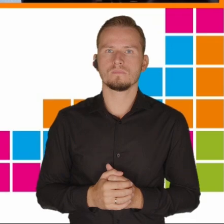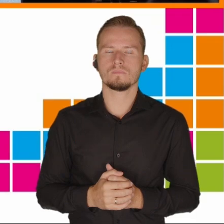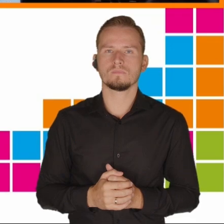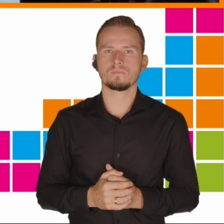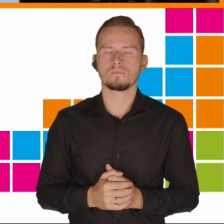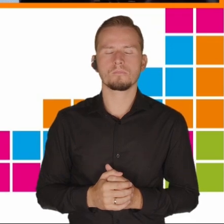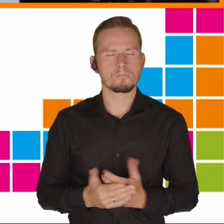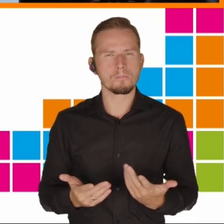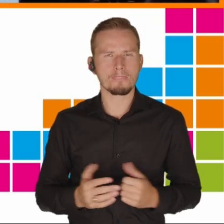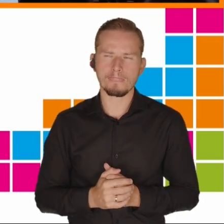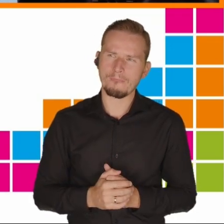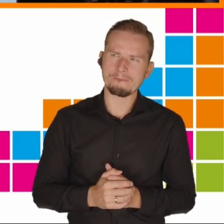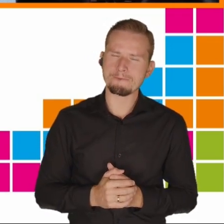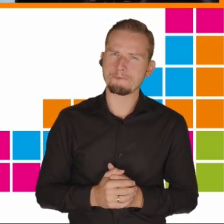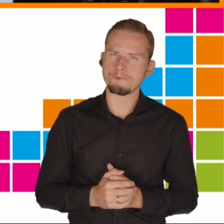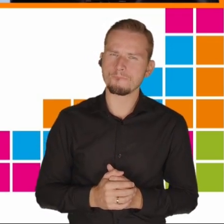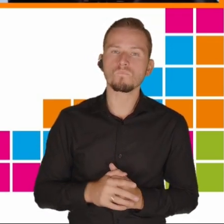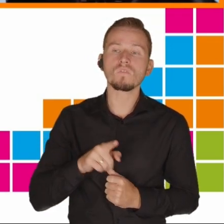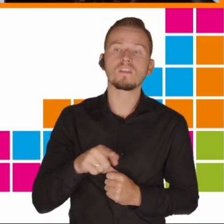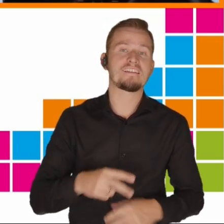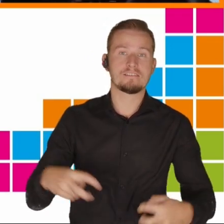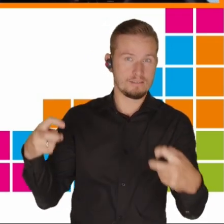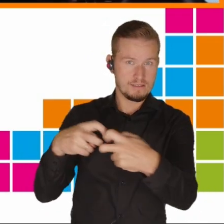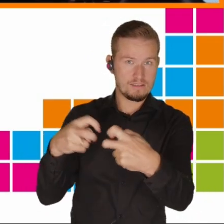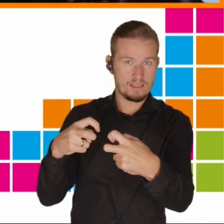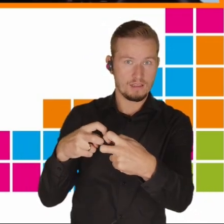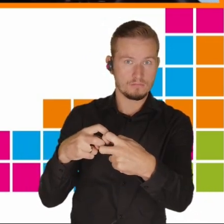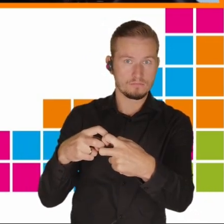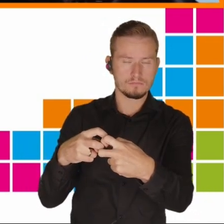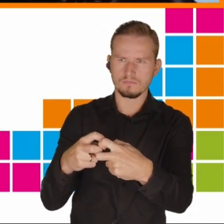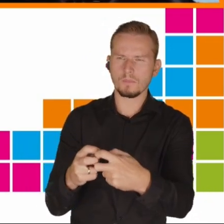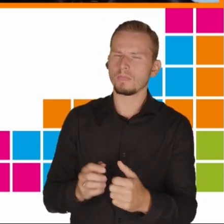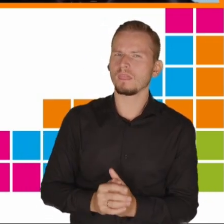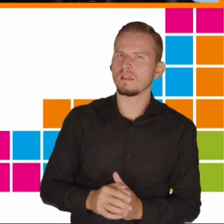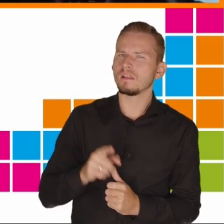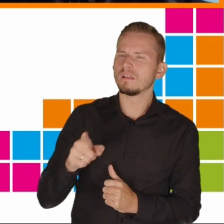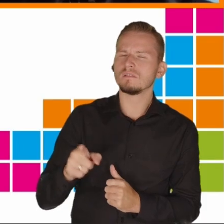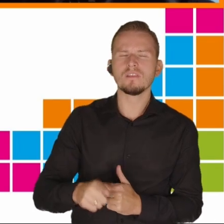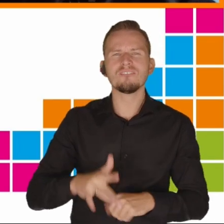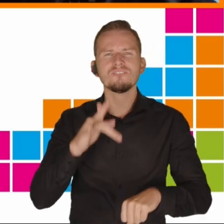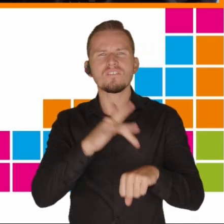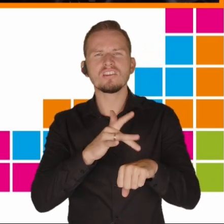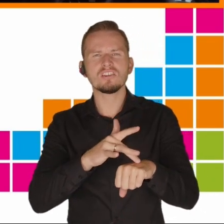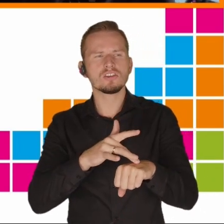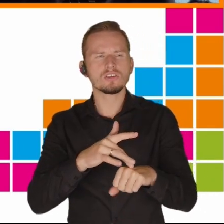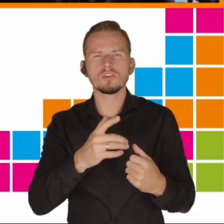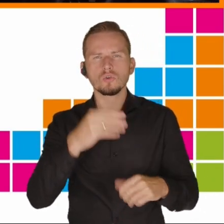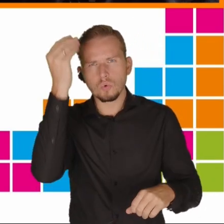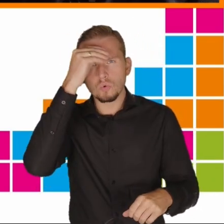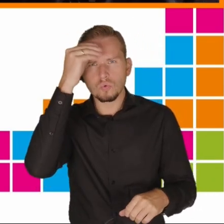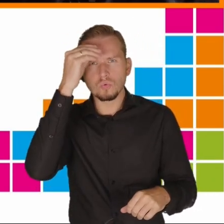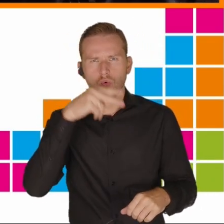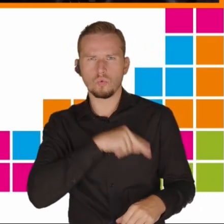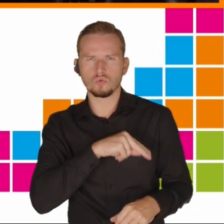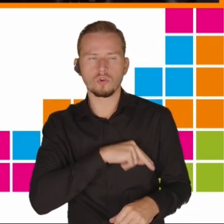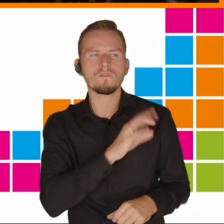Dobrze, co internet nam mówi o wynikach uczniów, szkolnych wynikach? Kiedy pojawił się